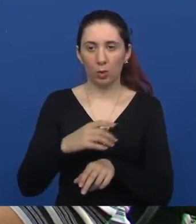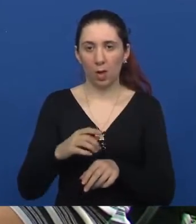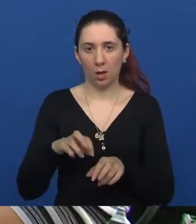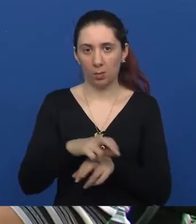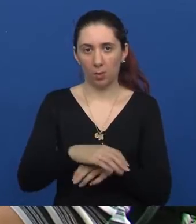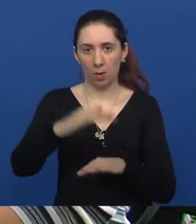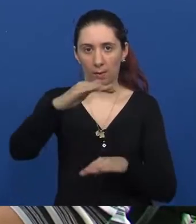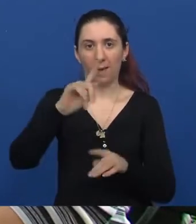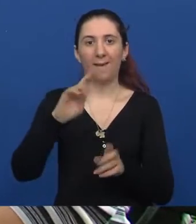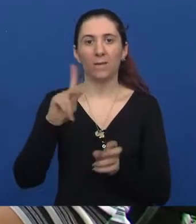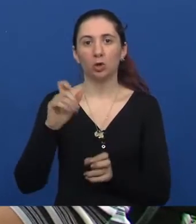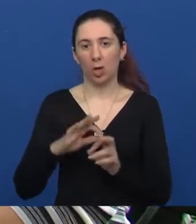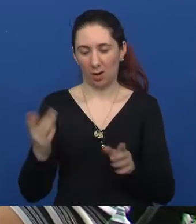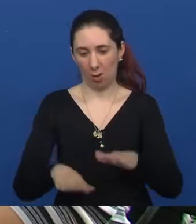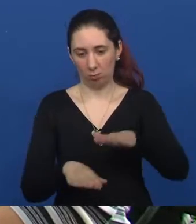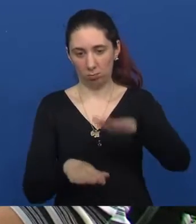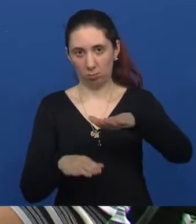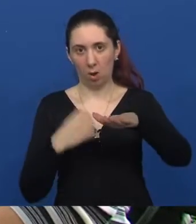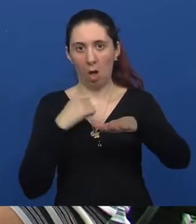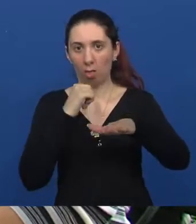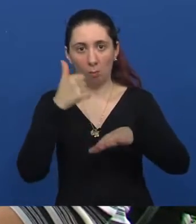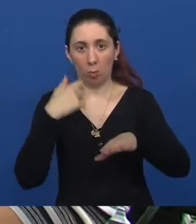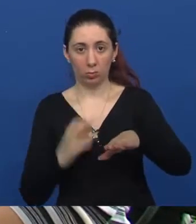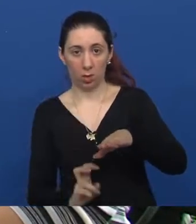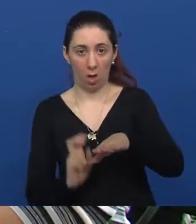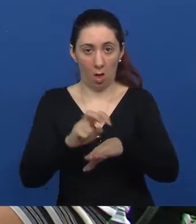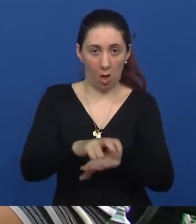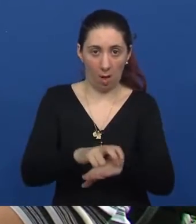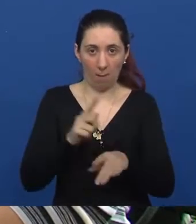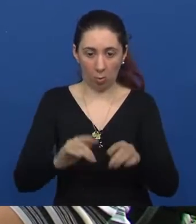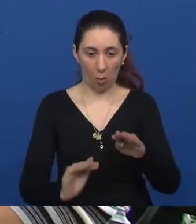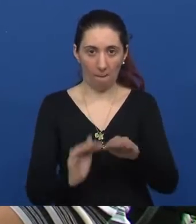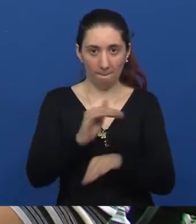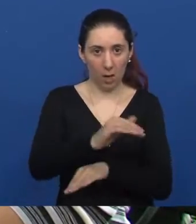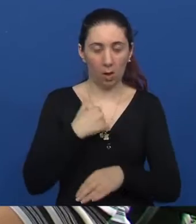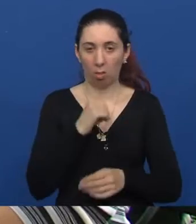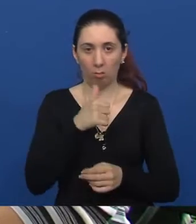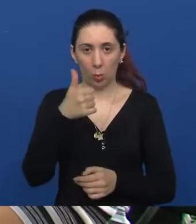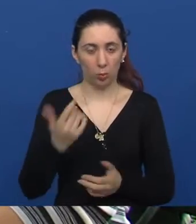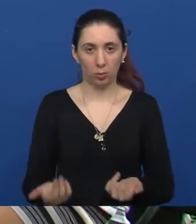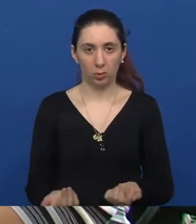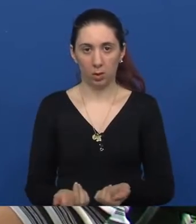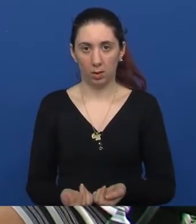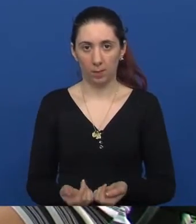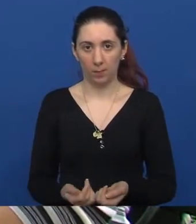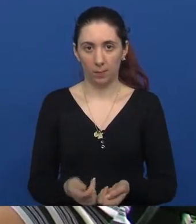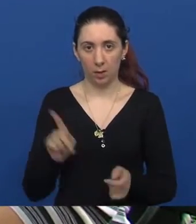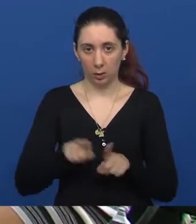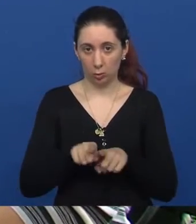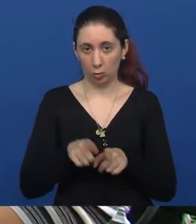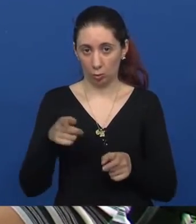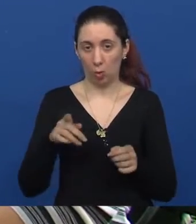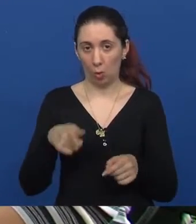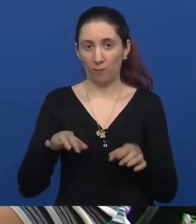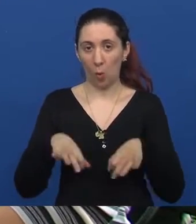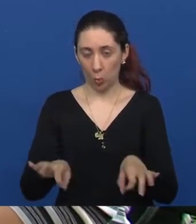toliki ivičnjak. I jednostavno ne mogu sama. Taj prijelaz ne mogu preći sama. I kod tebe u kvartu je to isto